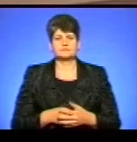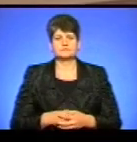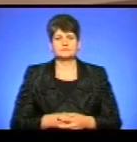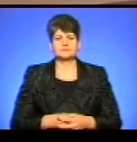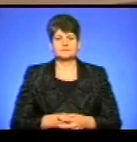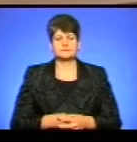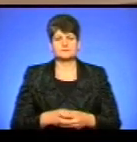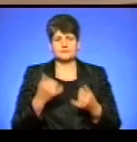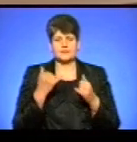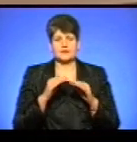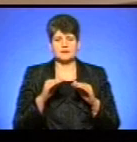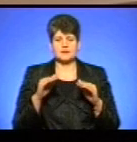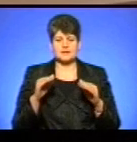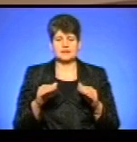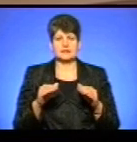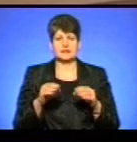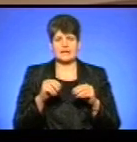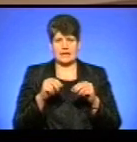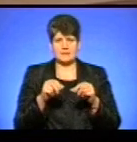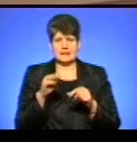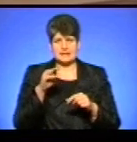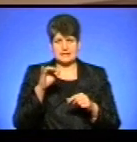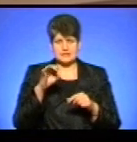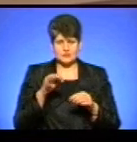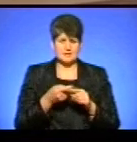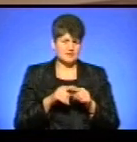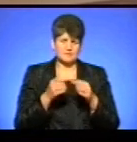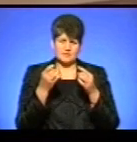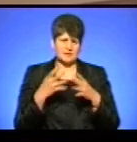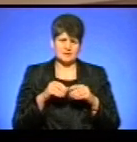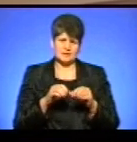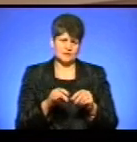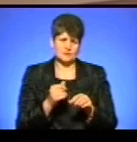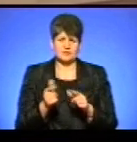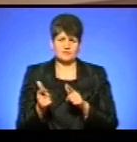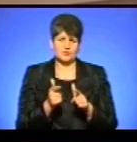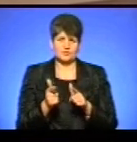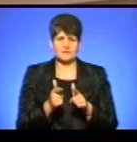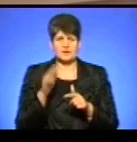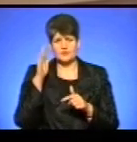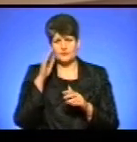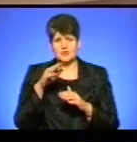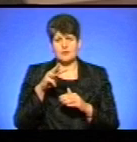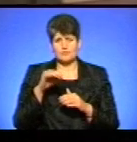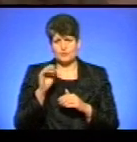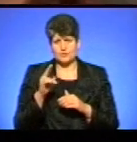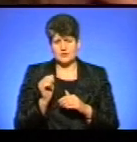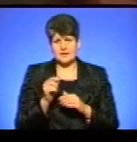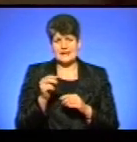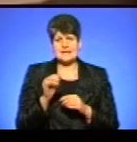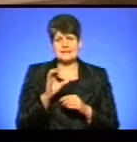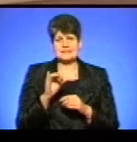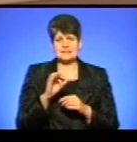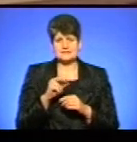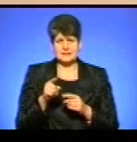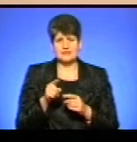«Зараз дітками ліпому фігурки з тіста. Це звичайне тісто, яке приготували за допомогою води, муки, солі і